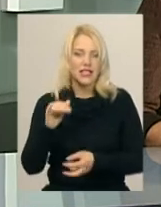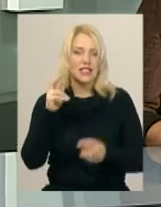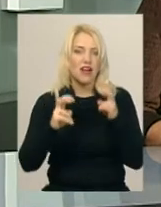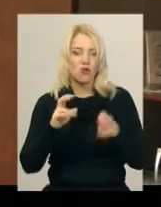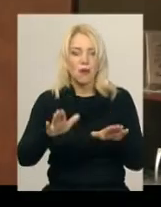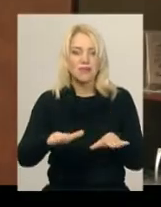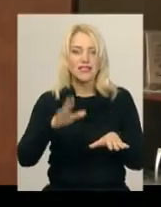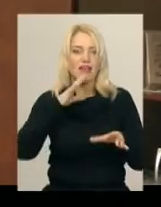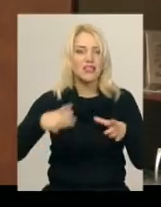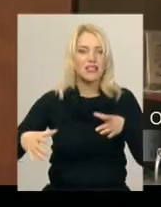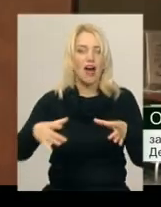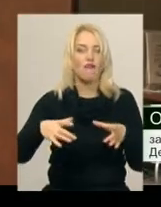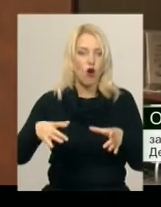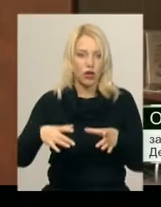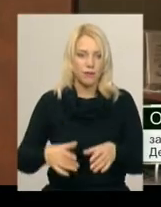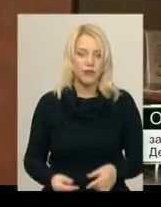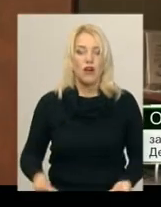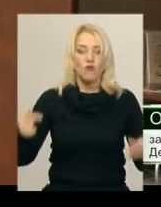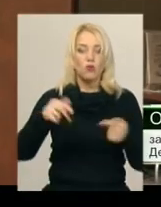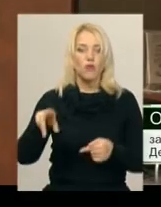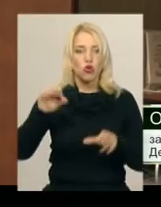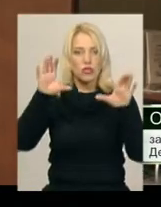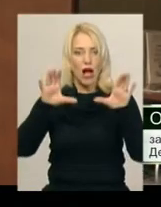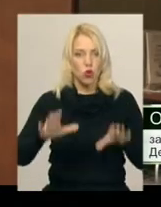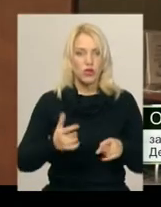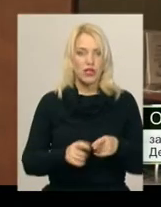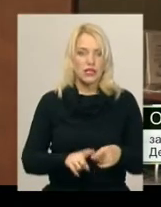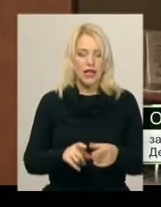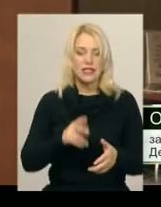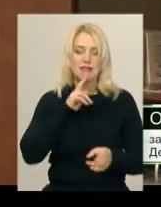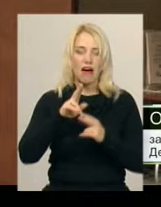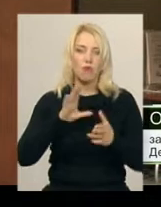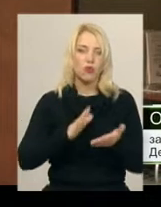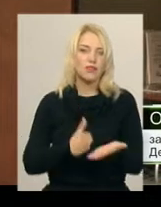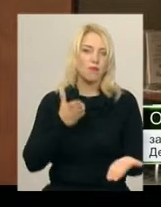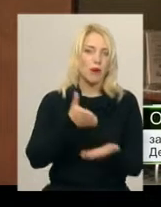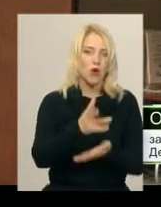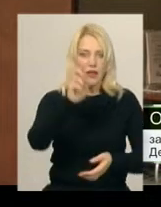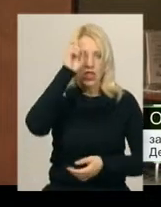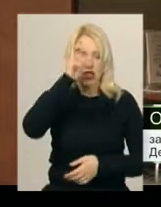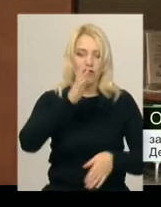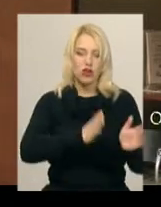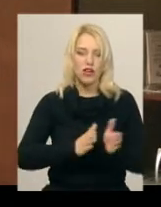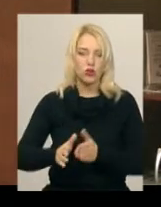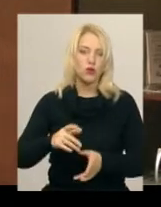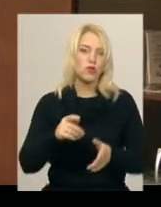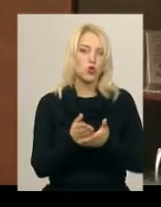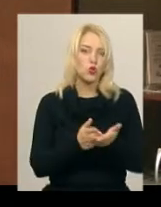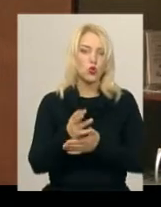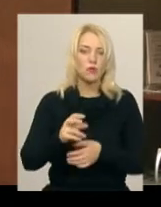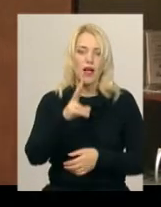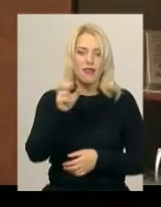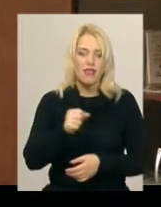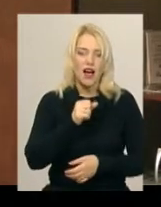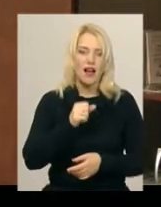У відповідності до чинного законодавства, дана скарга була спрямована до Державної регуляторної служби на отримання відповідної